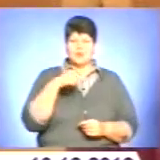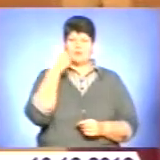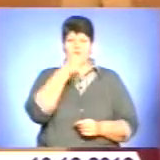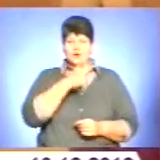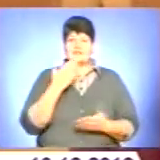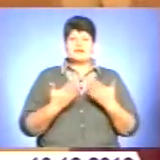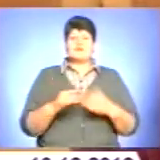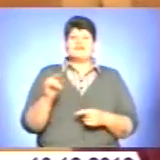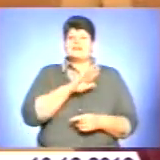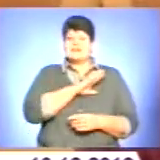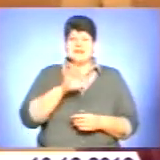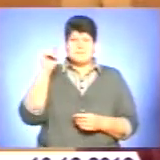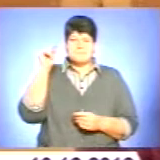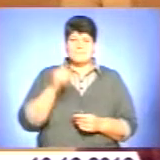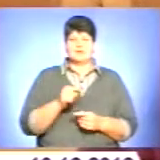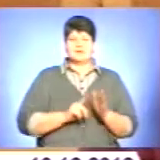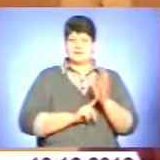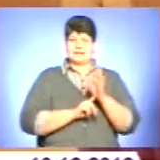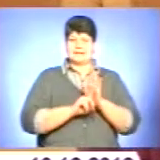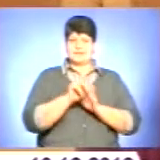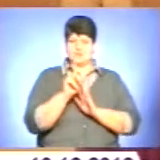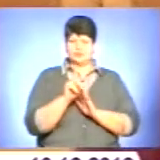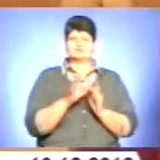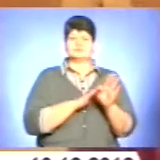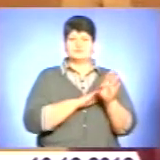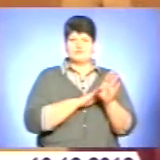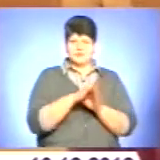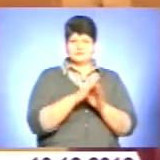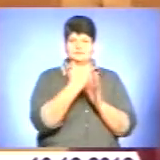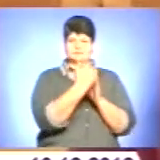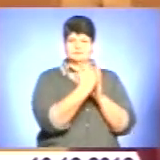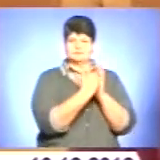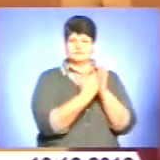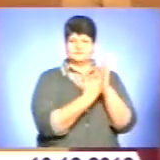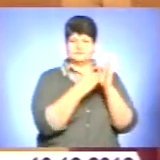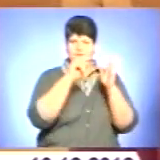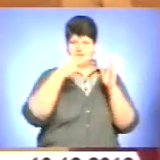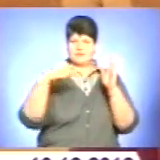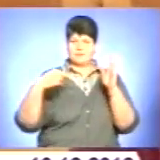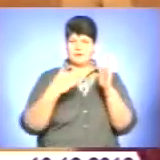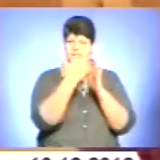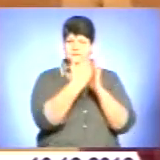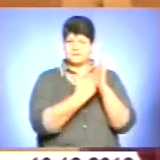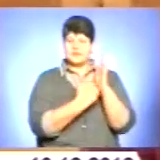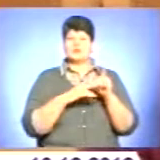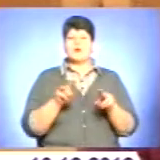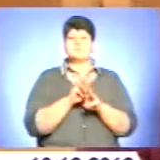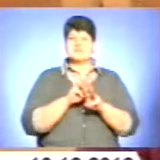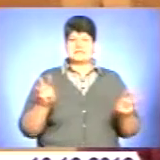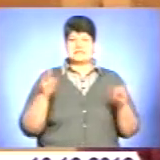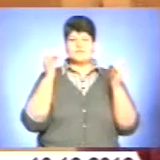не буде в театральній дебют, витримано повністю, скажімо, оці вимоги, то Міністерство культури